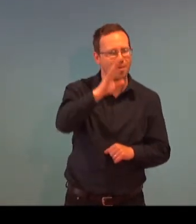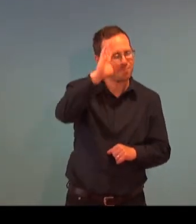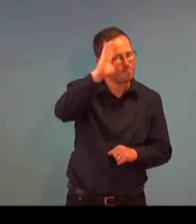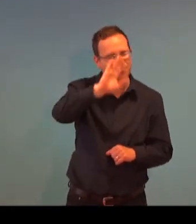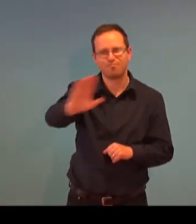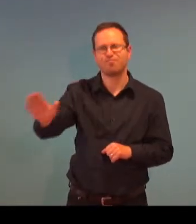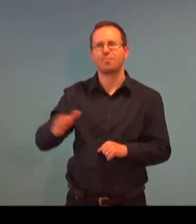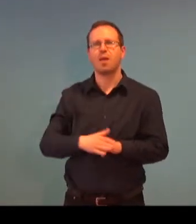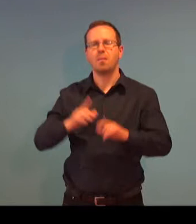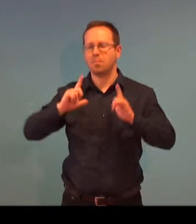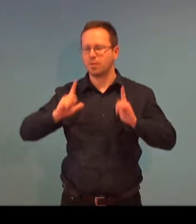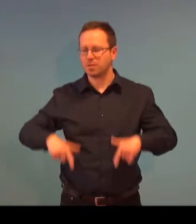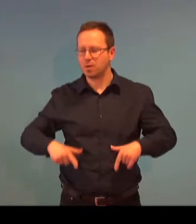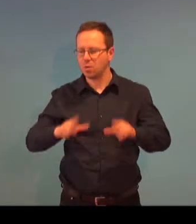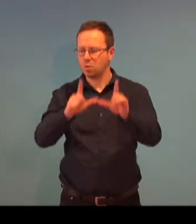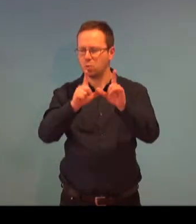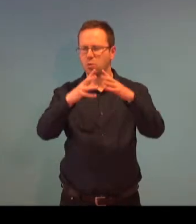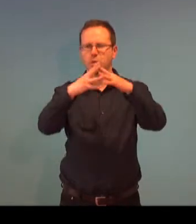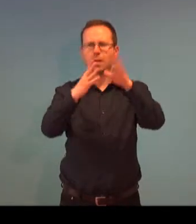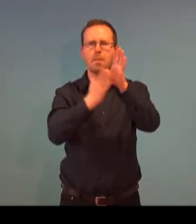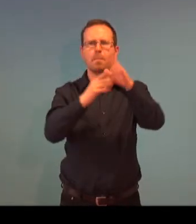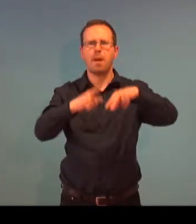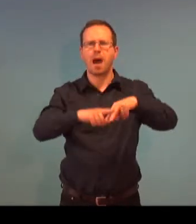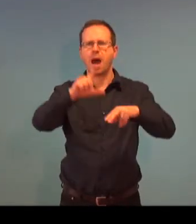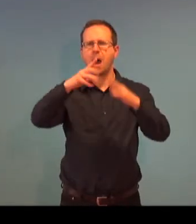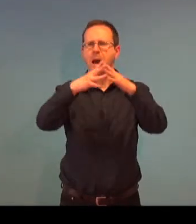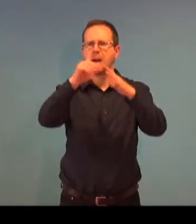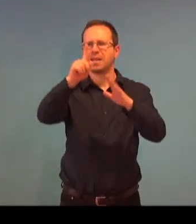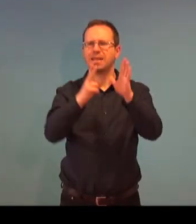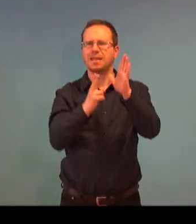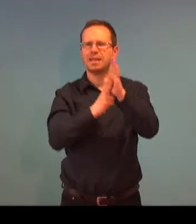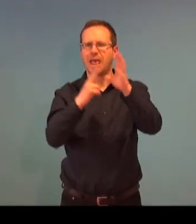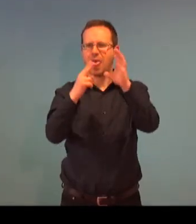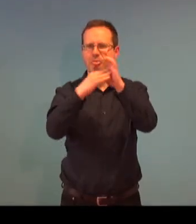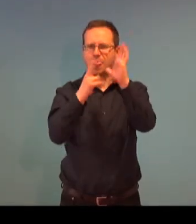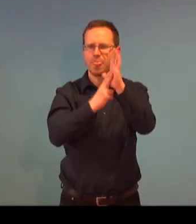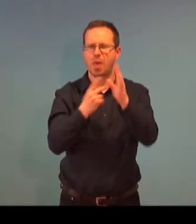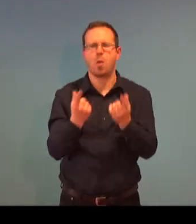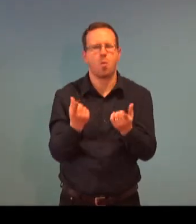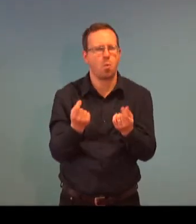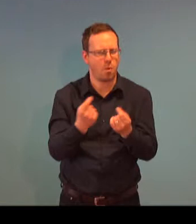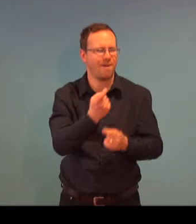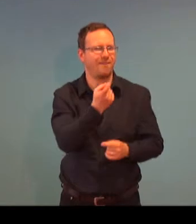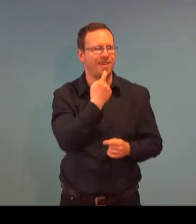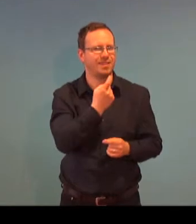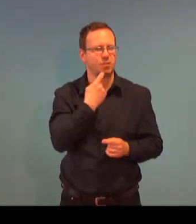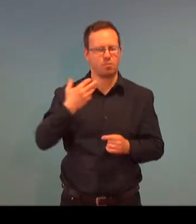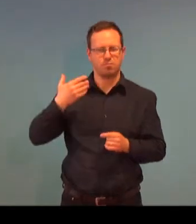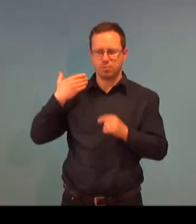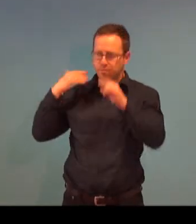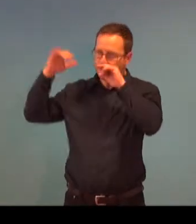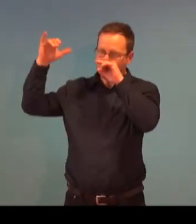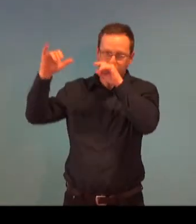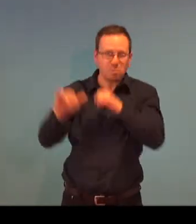Tak je hezké dopoledne, dámy a pánové, když pan profesor Ilmarinen z Finska před pár roky